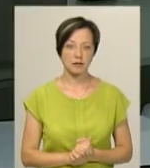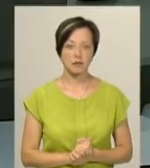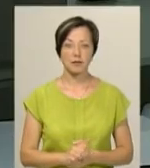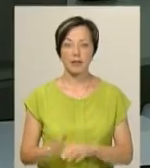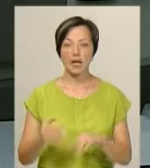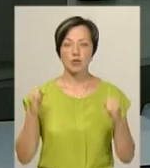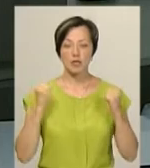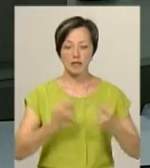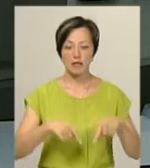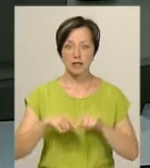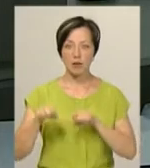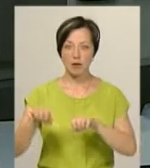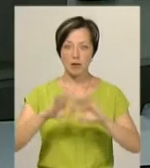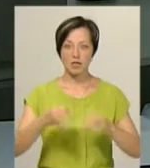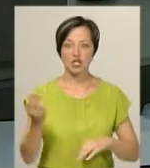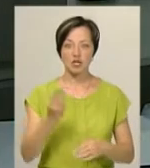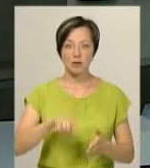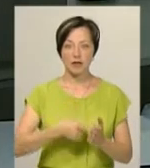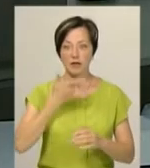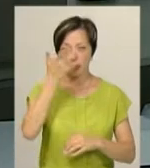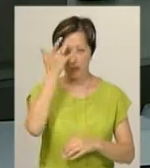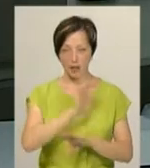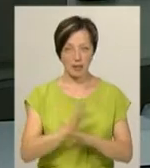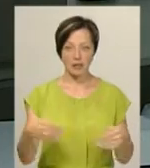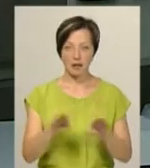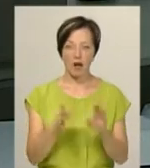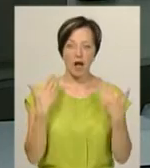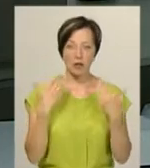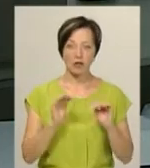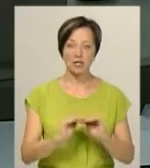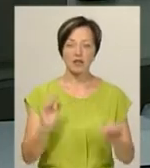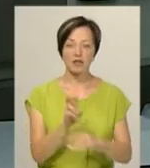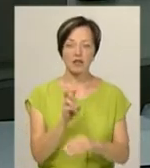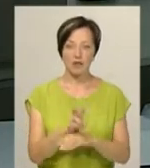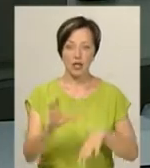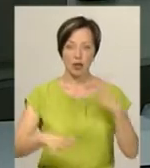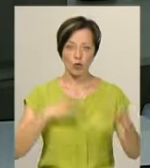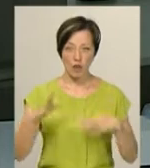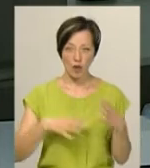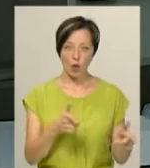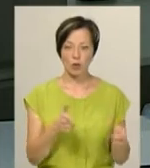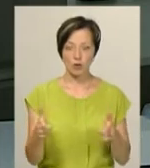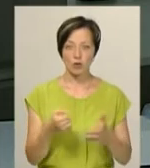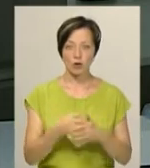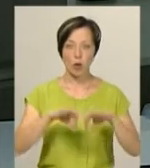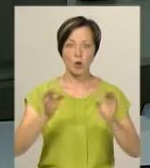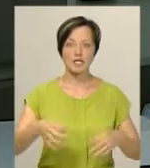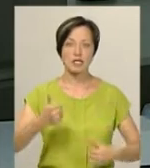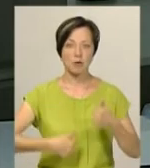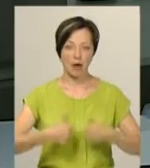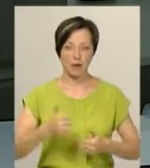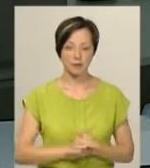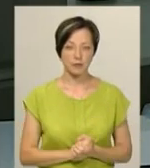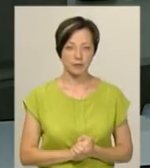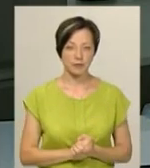Спортивні секції бойових мистецтв Шепетівки. Влітку не закриваються всі канікули, школярі відвідують тренування та готуються до осінніх змагань.